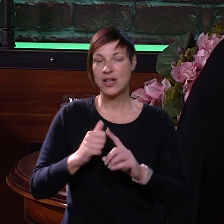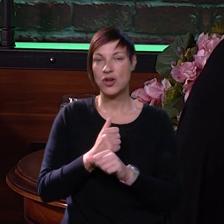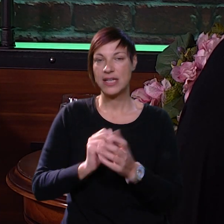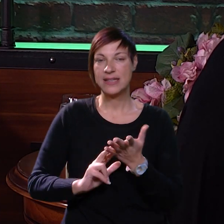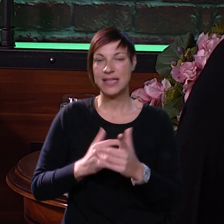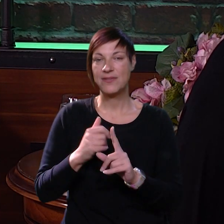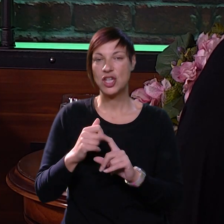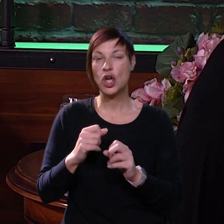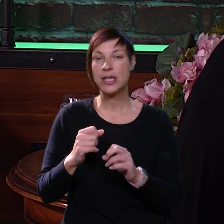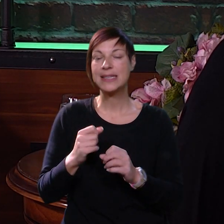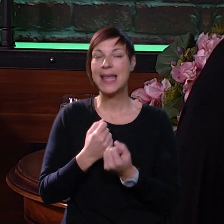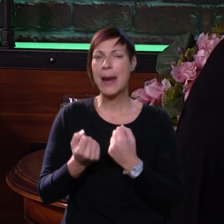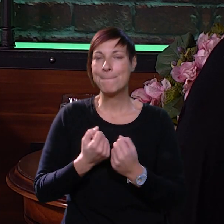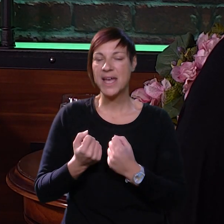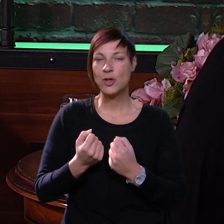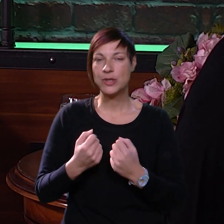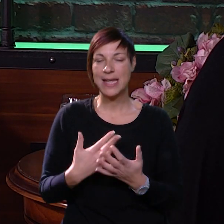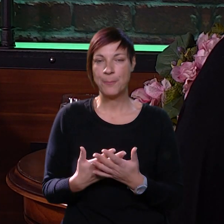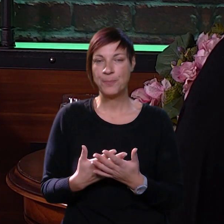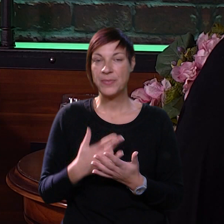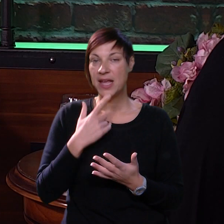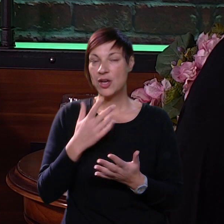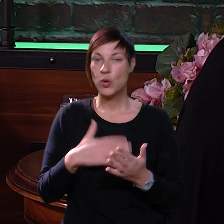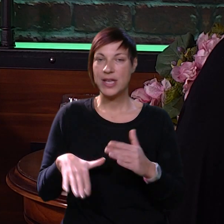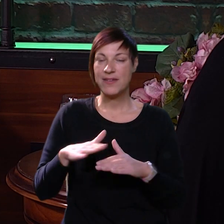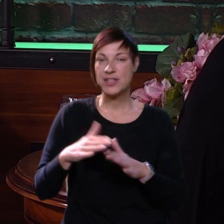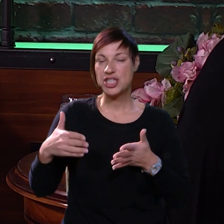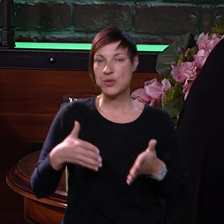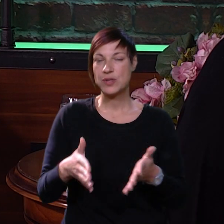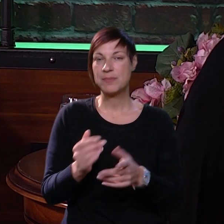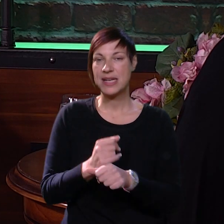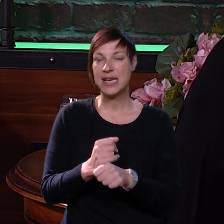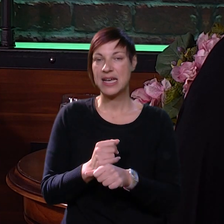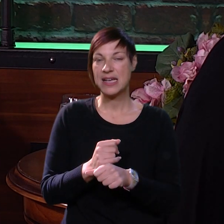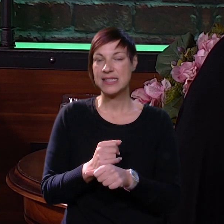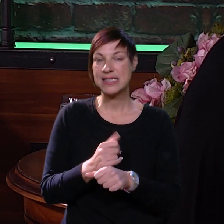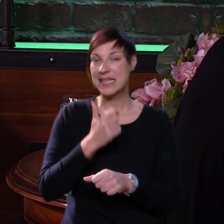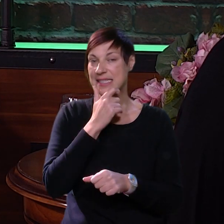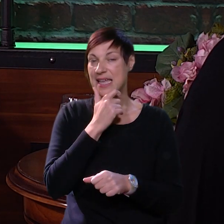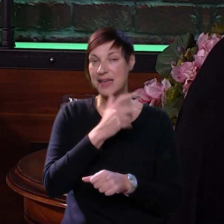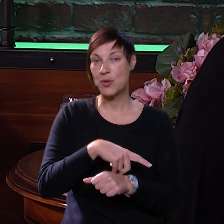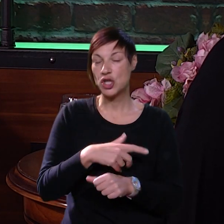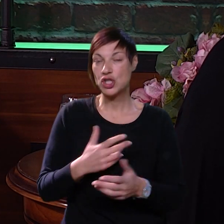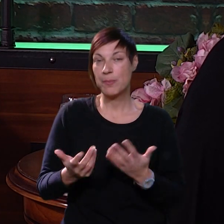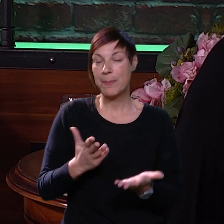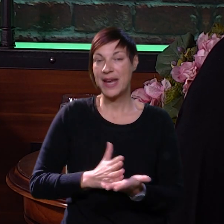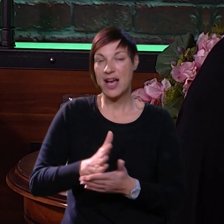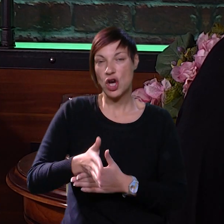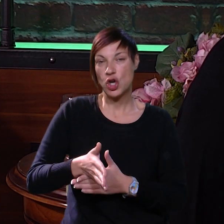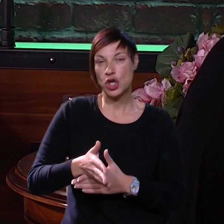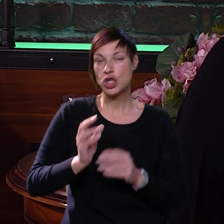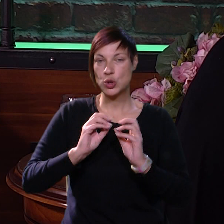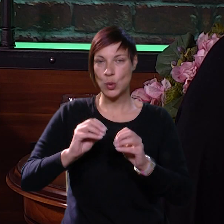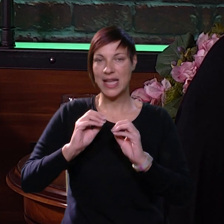za kognitivno-bihavirualnog terapeuta koji je više nekako usmjerena rad sa odroslim osobama pa nekako